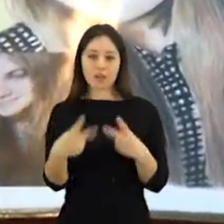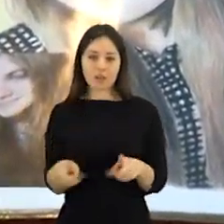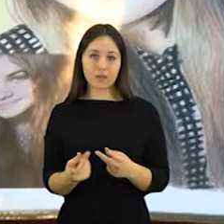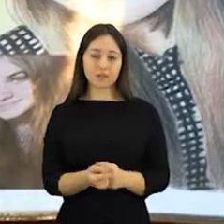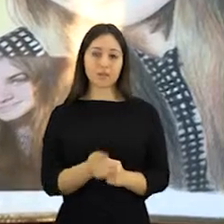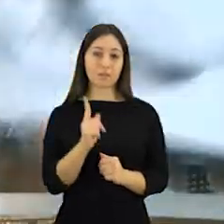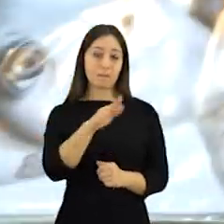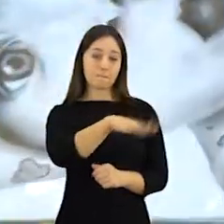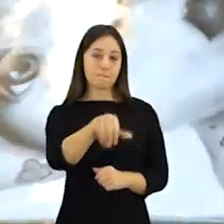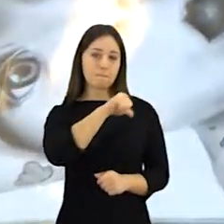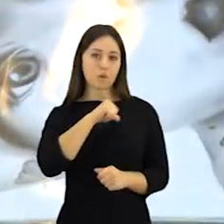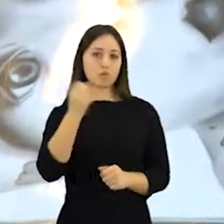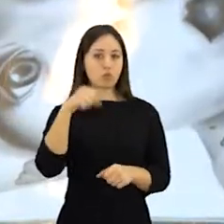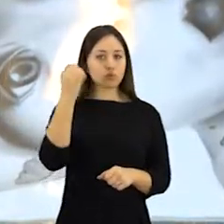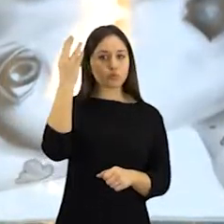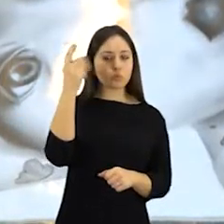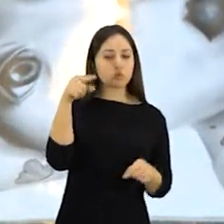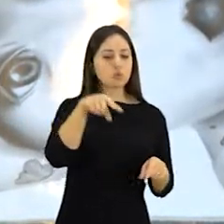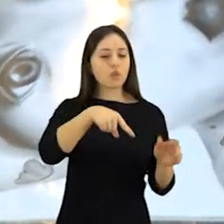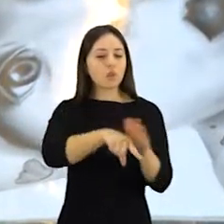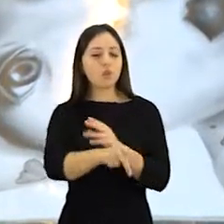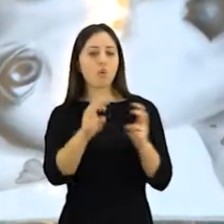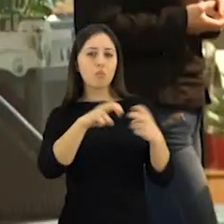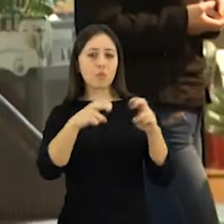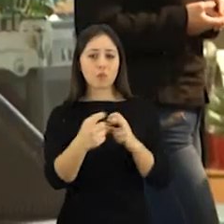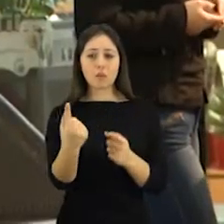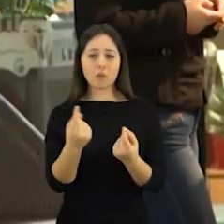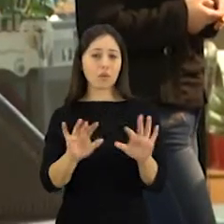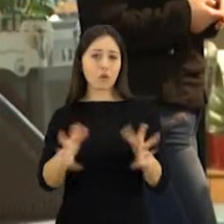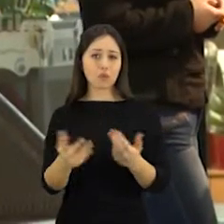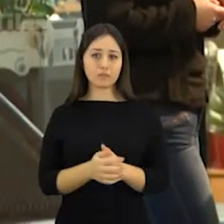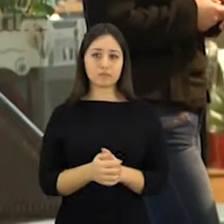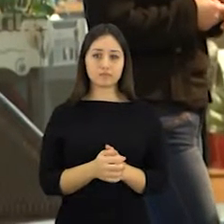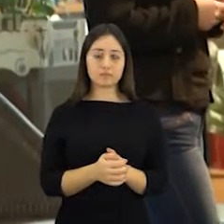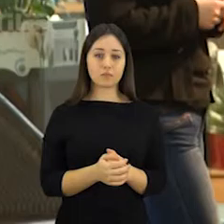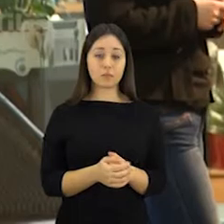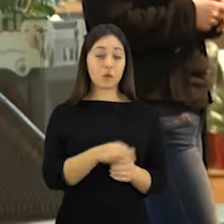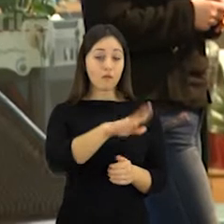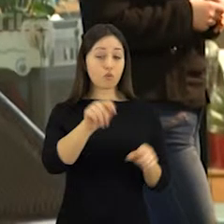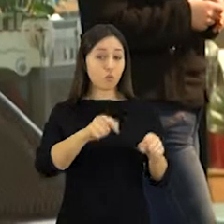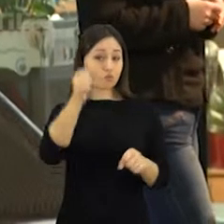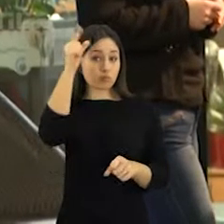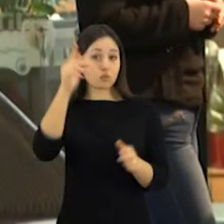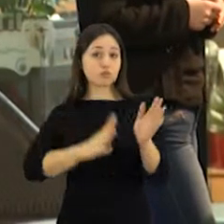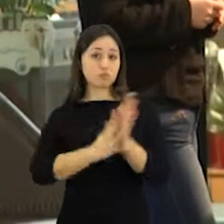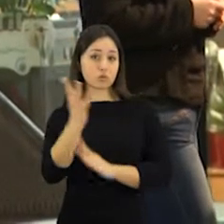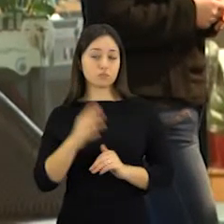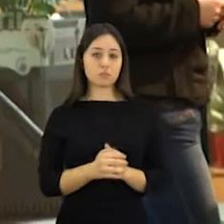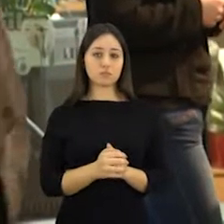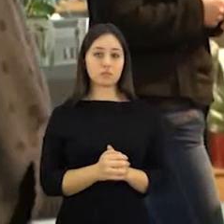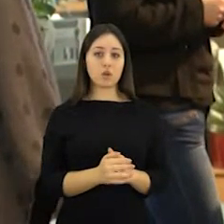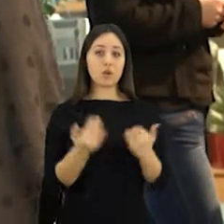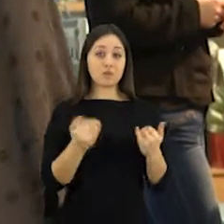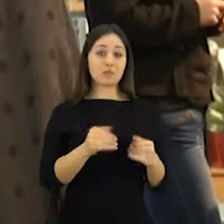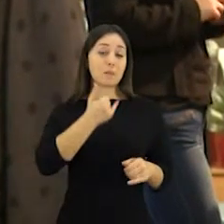supratimą apie verslo kelius ir klystkelius. Kol kas nežinė, kiek iš tikrųjų mokomosios bendrovės užaugina darbdavių ir sėkmingų verslininkų,